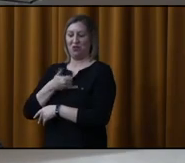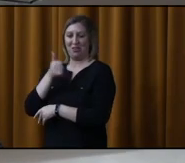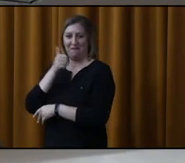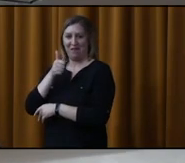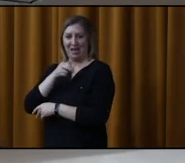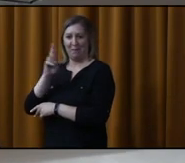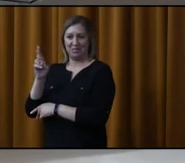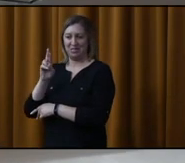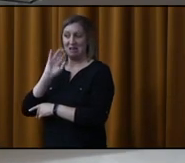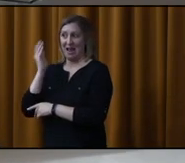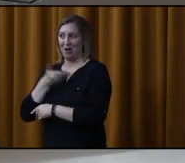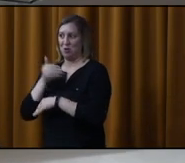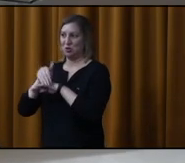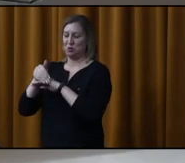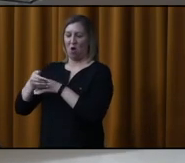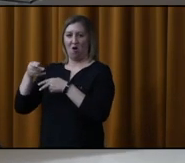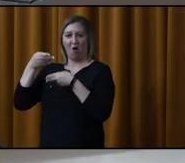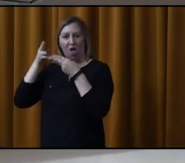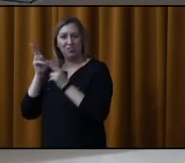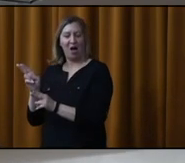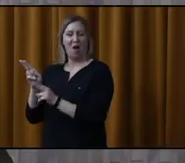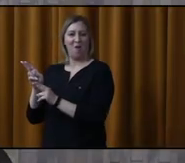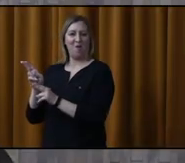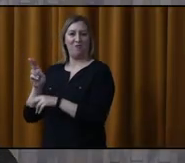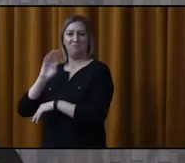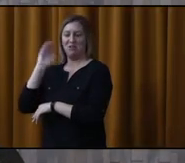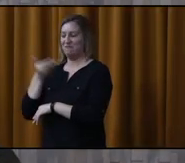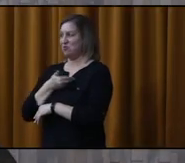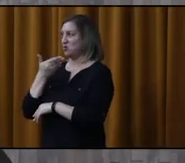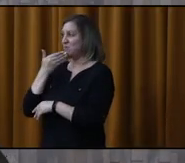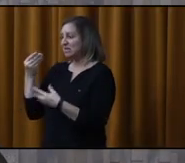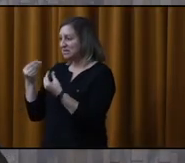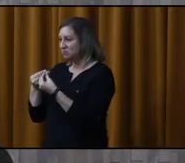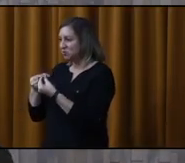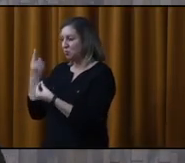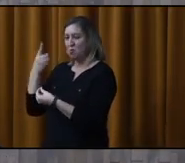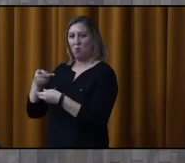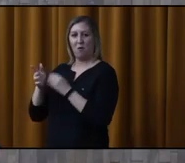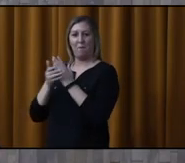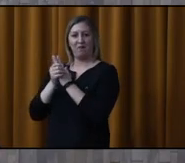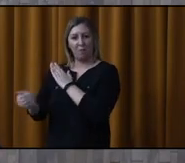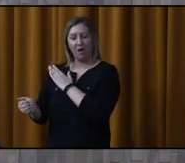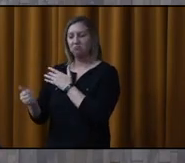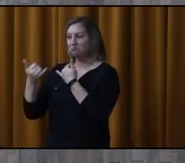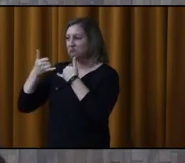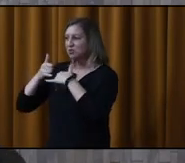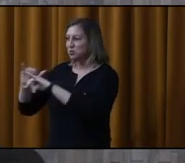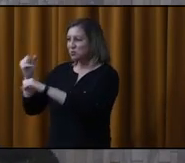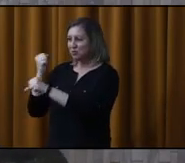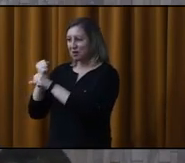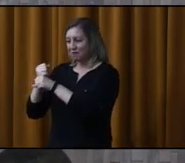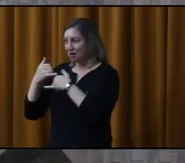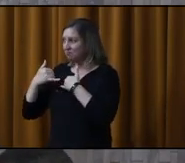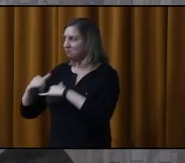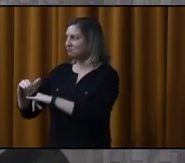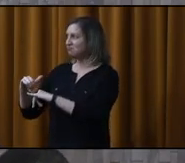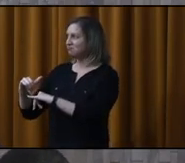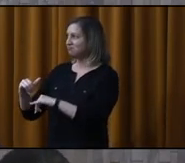ST' 501